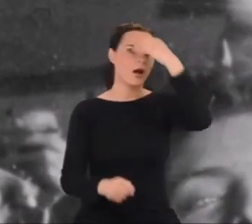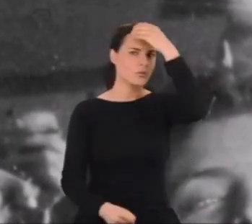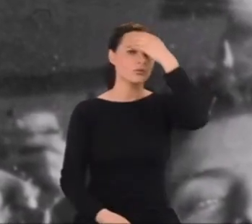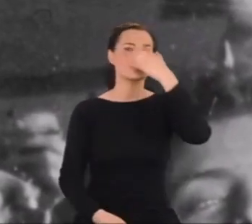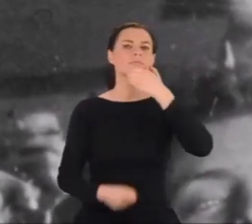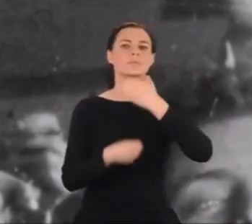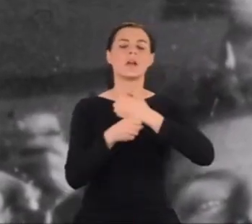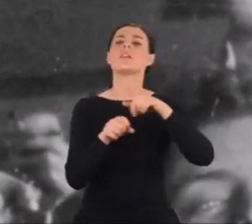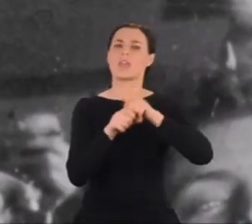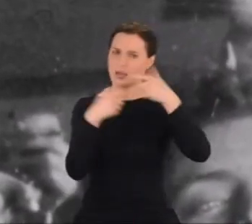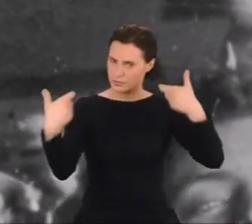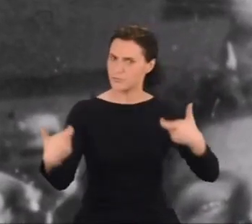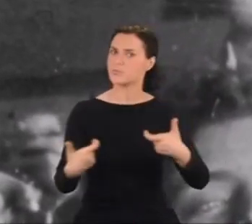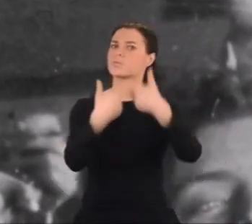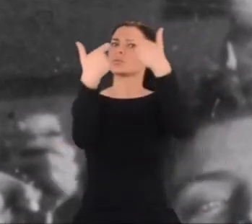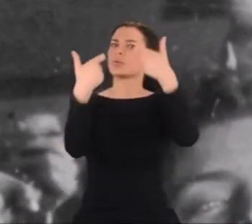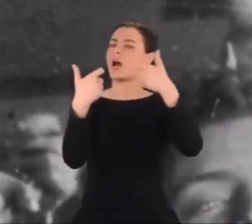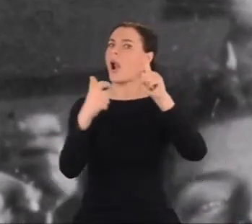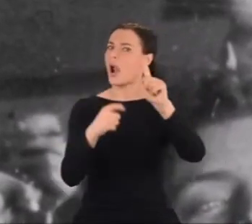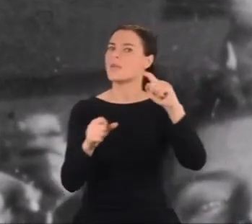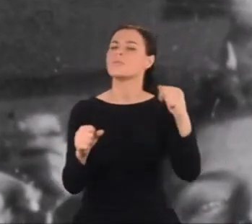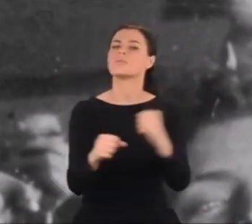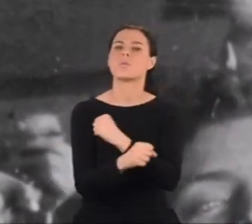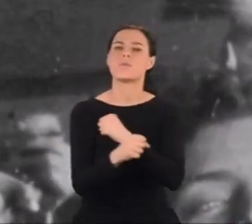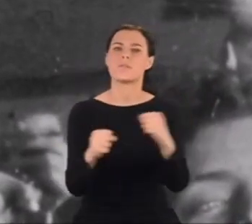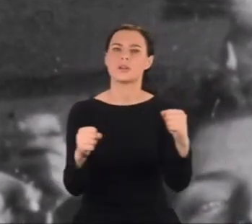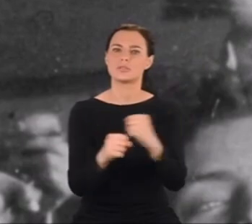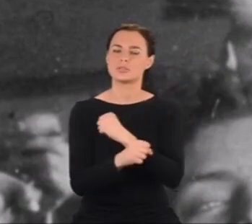Wznosi z nimi toast, ale na poważnie.